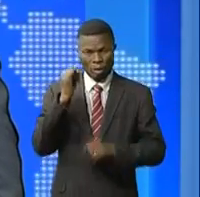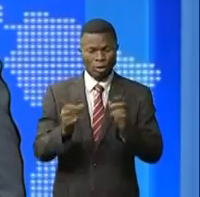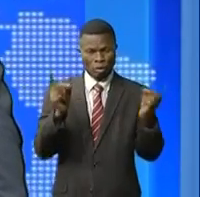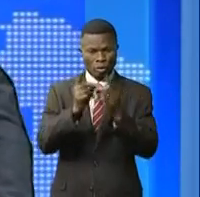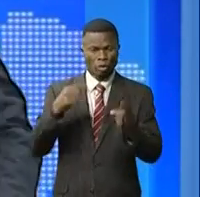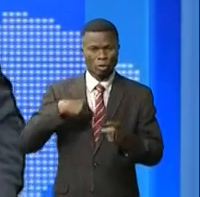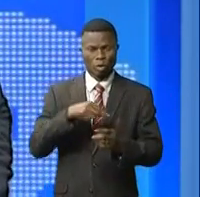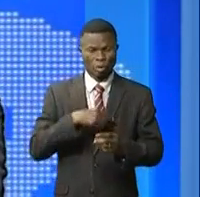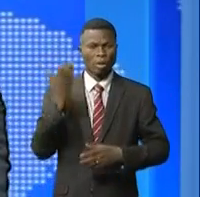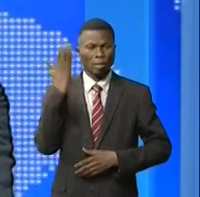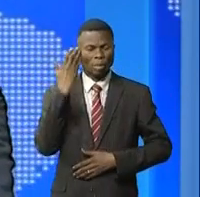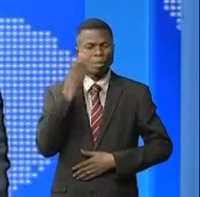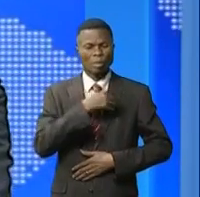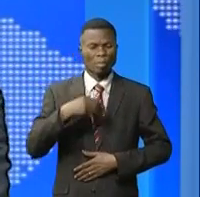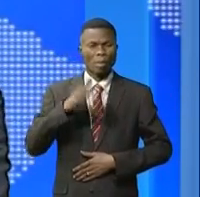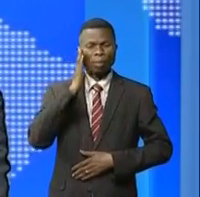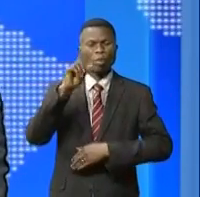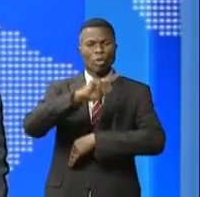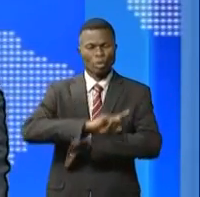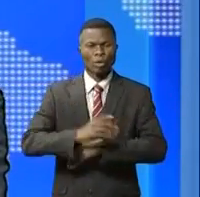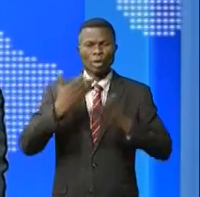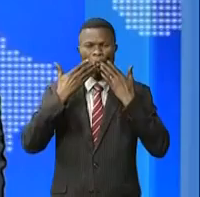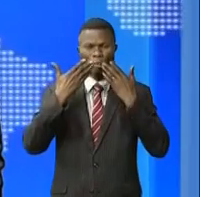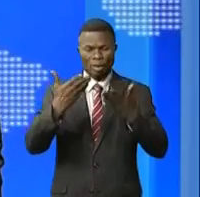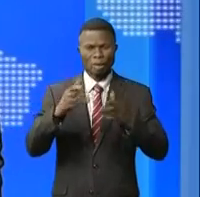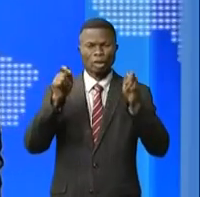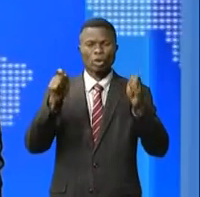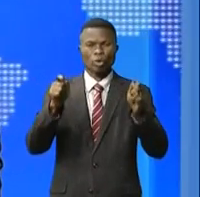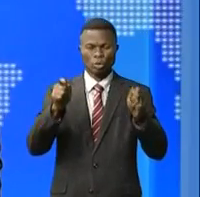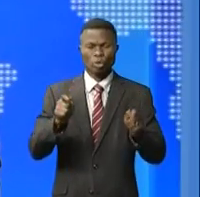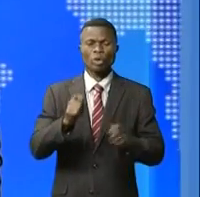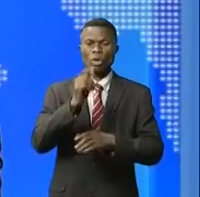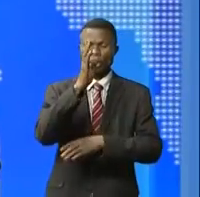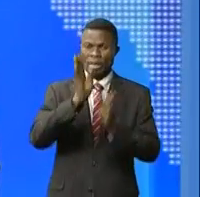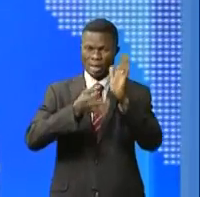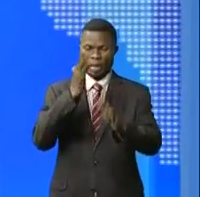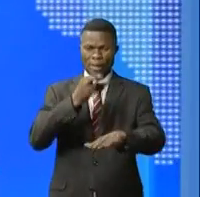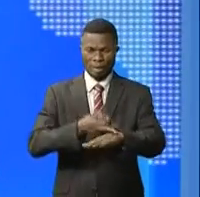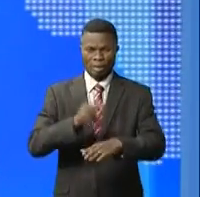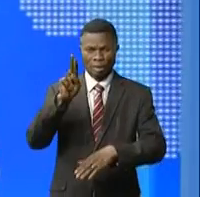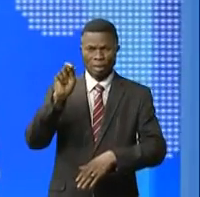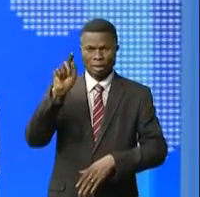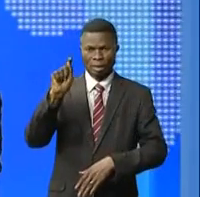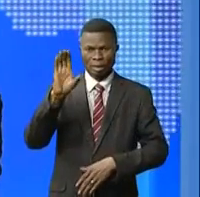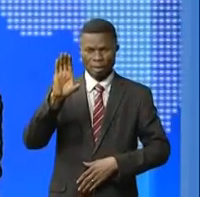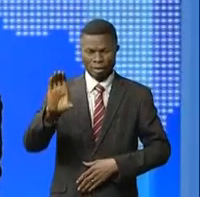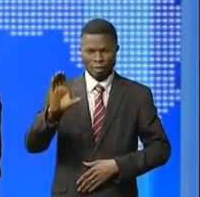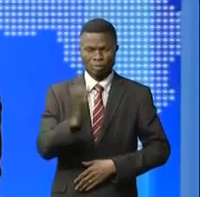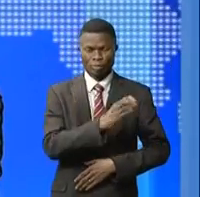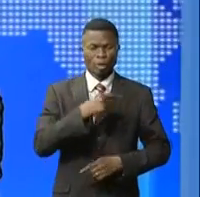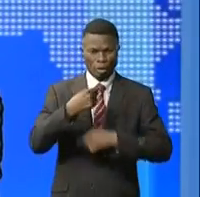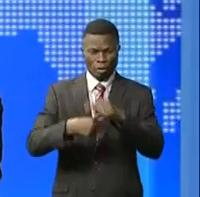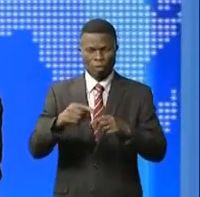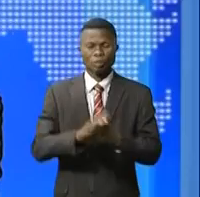réjoignez, mesdames et messieurs, bonjour et bienvenue dans ce journal de la mi-journée sur la RTNC. Et c'est